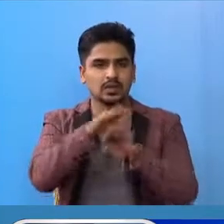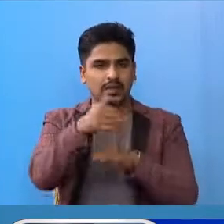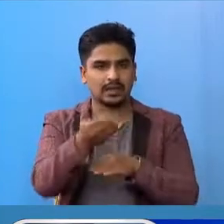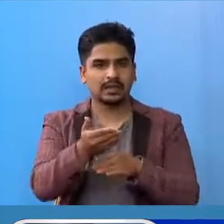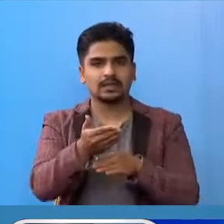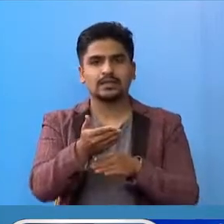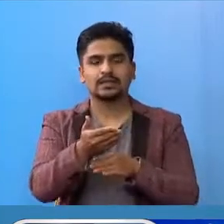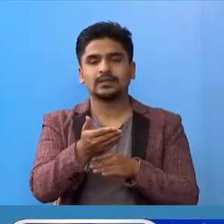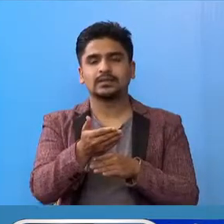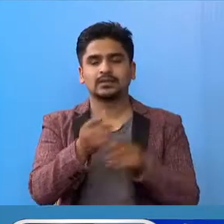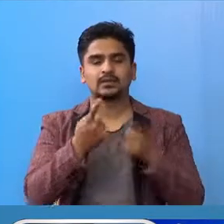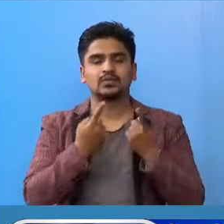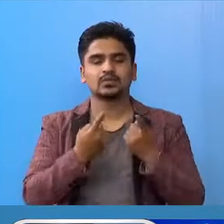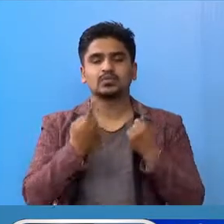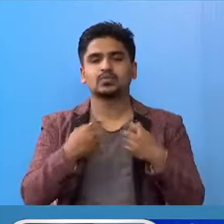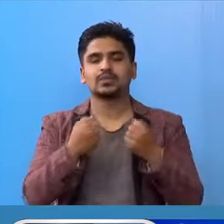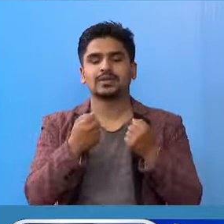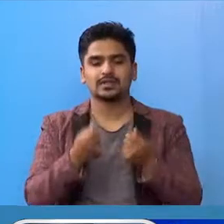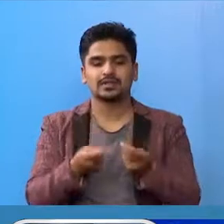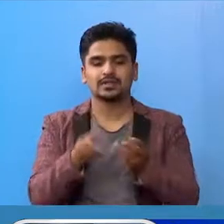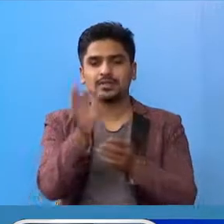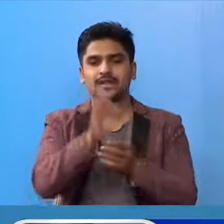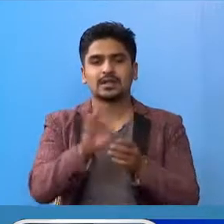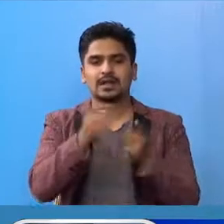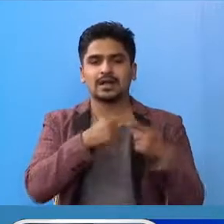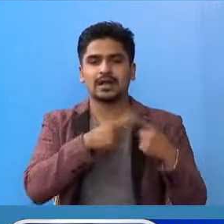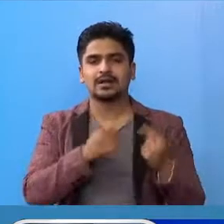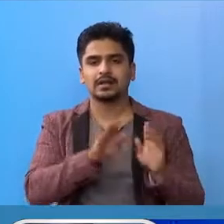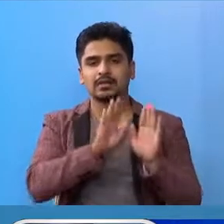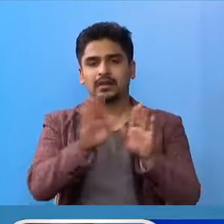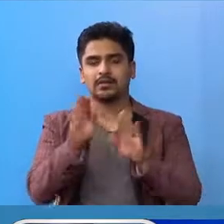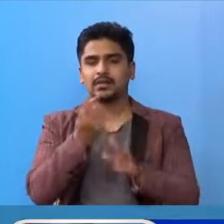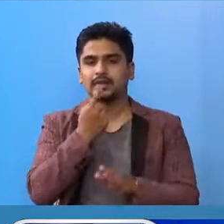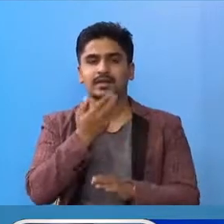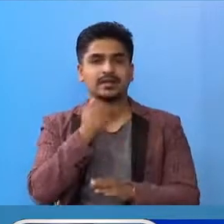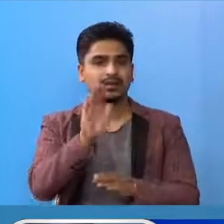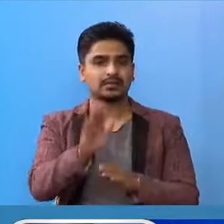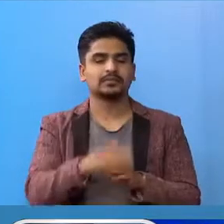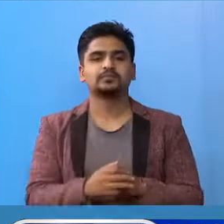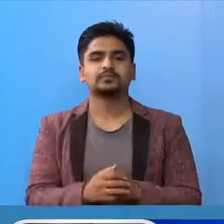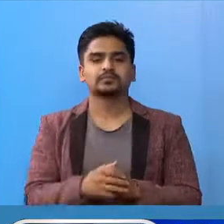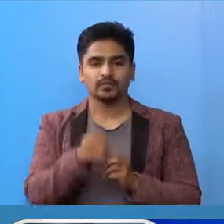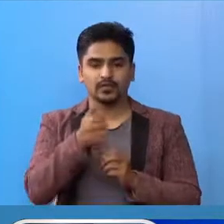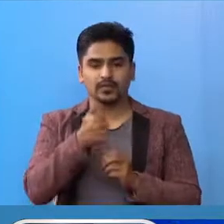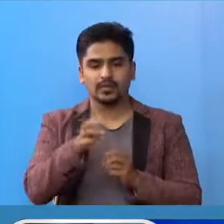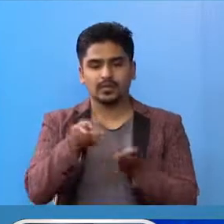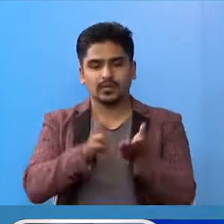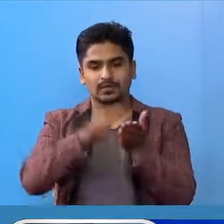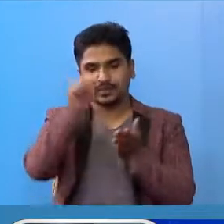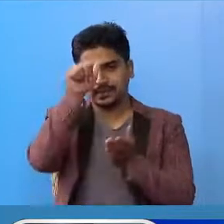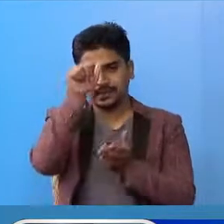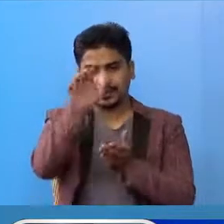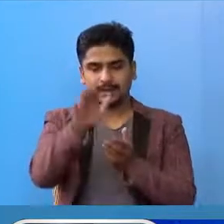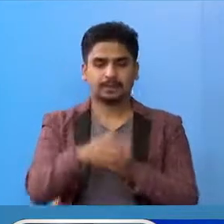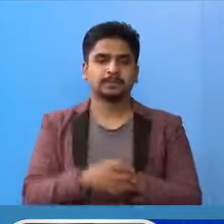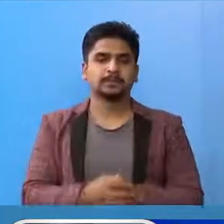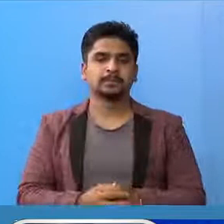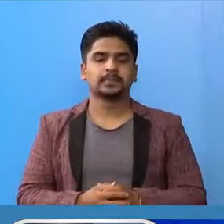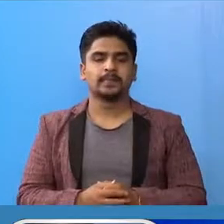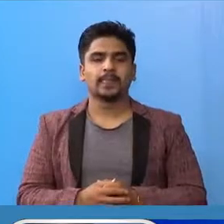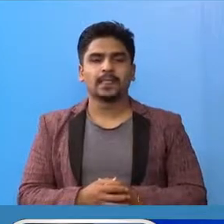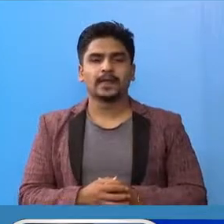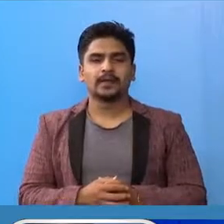करूलाई स्वास्थ्य तथा जन्संक्या मंत्राले हार्दिक धन्यवाद्दिने चांचा। अब विस्तित मां मां विवरण